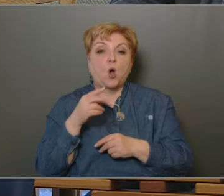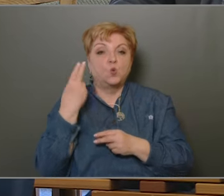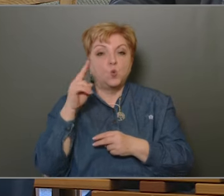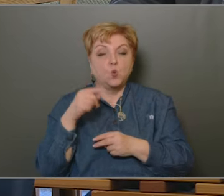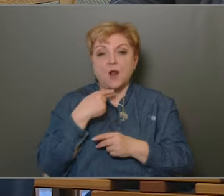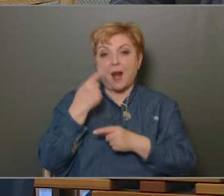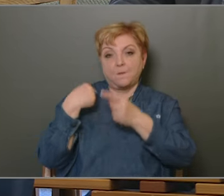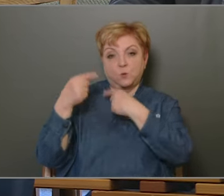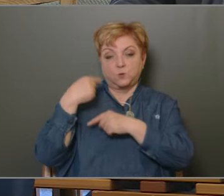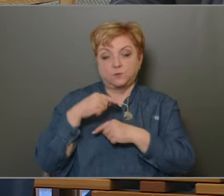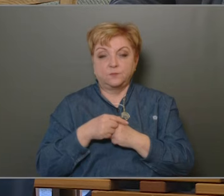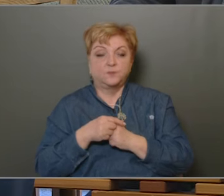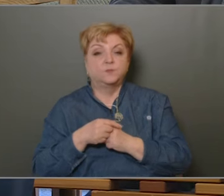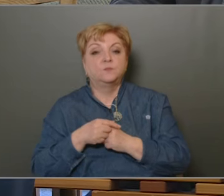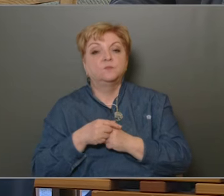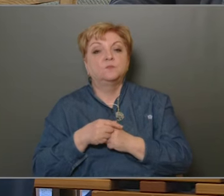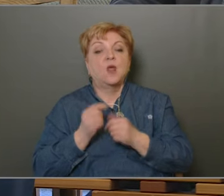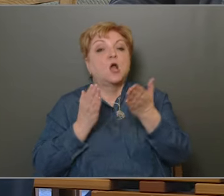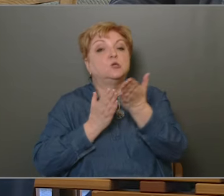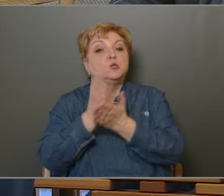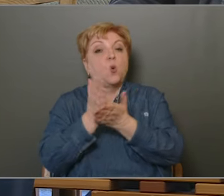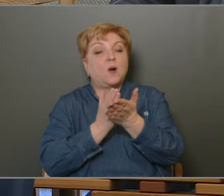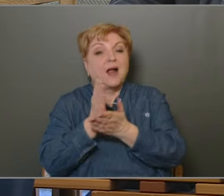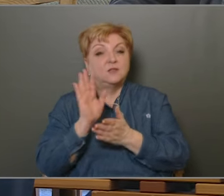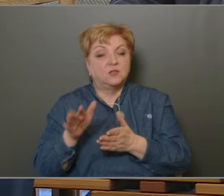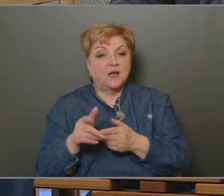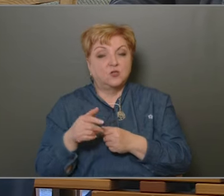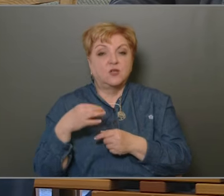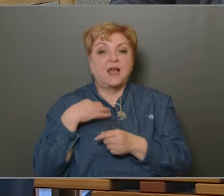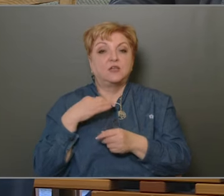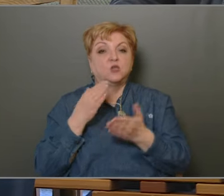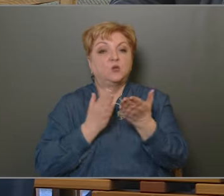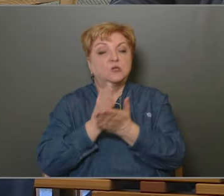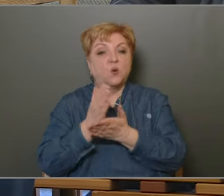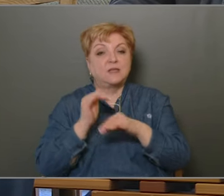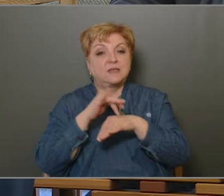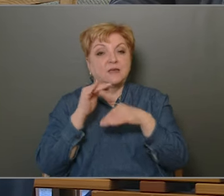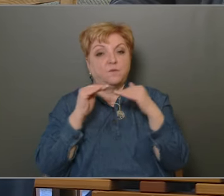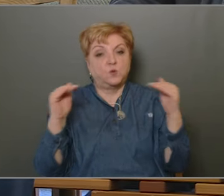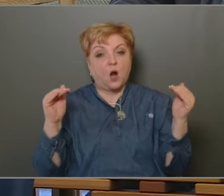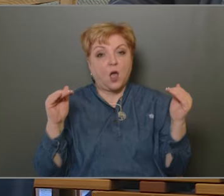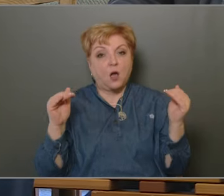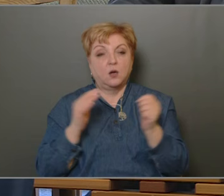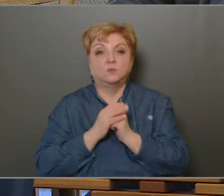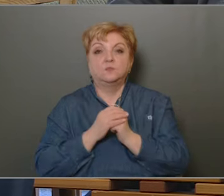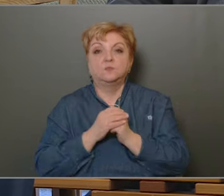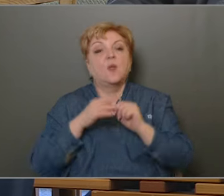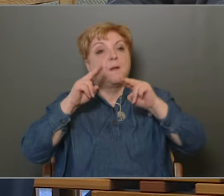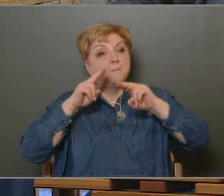napirendnél is megfogalmazott, hogy az egészségügyi szolgáltatás színvonala az